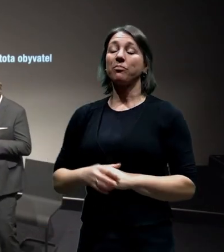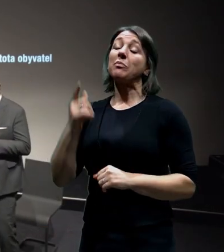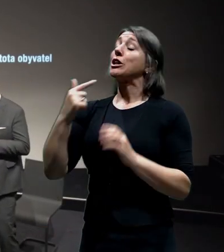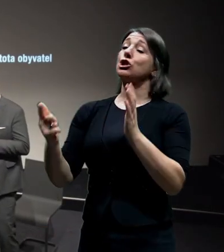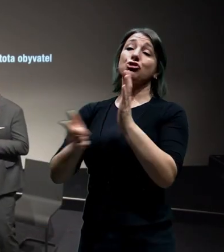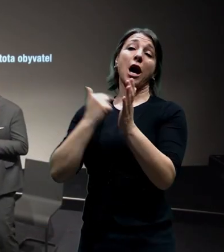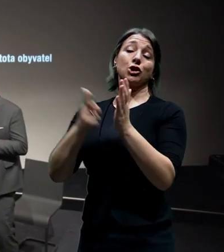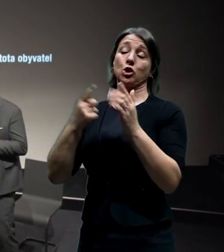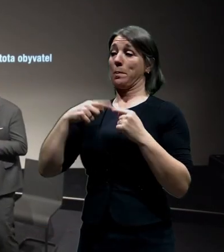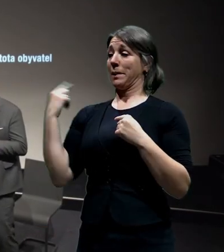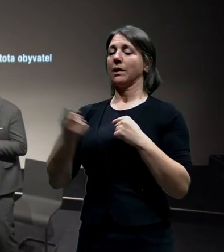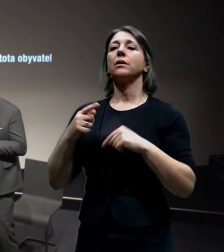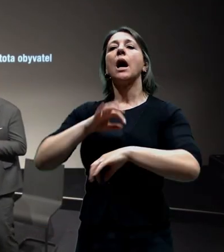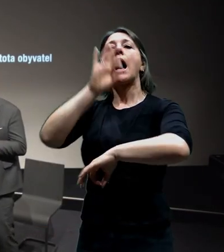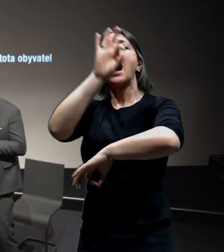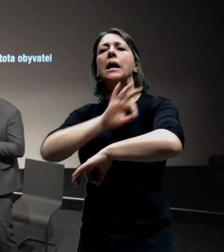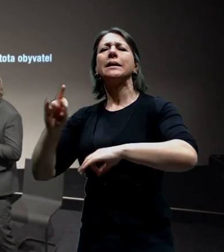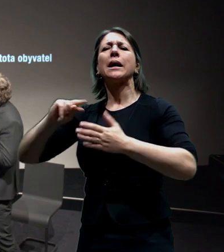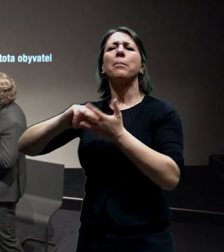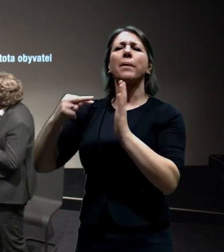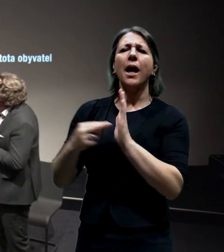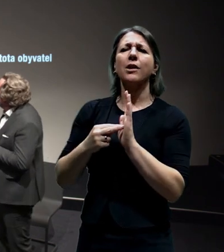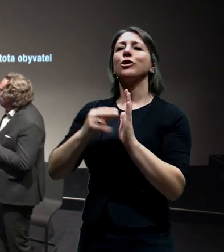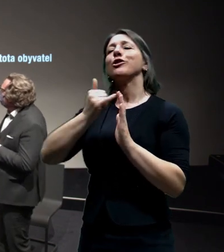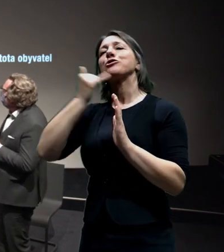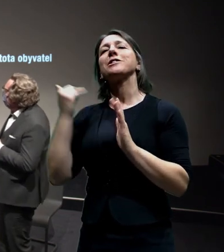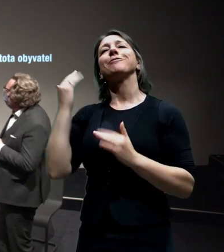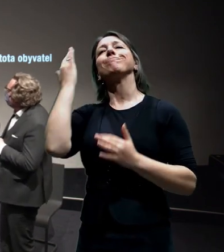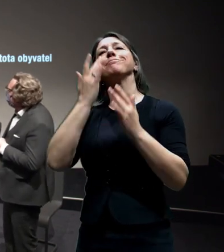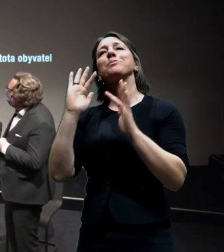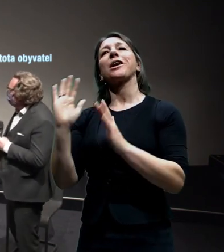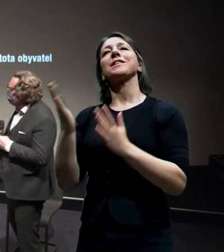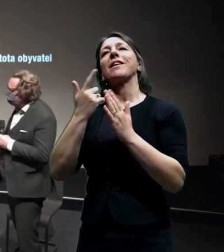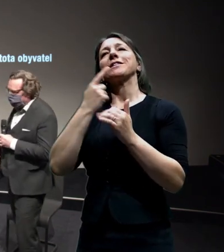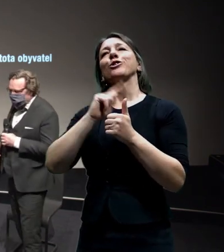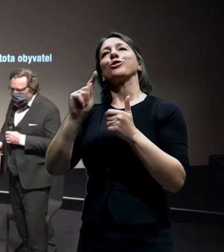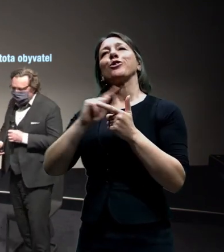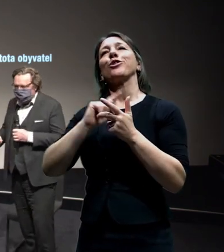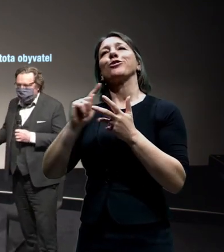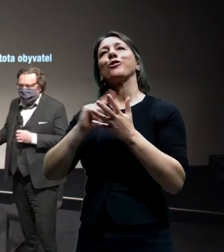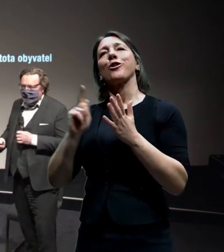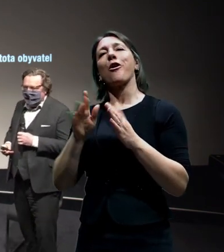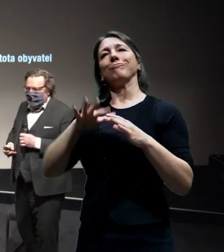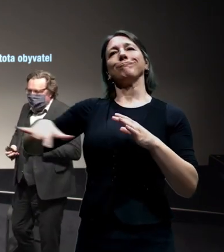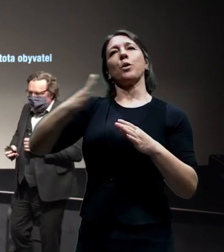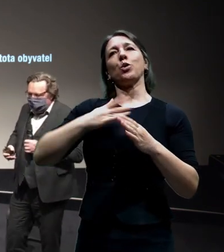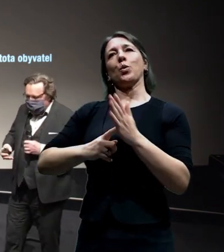takovou jako představou, že ty hranice, které tvoříme my,